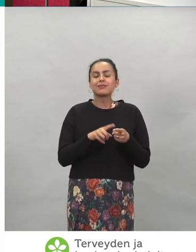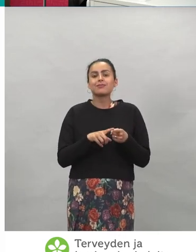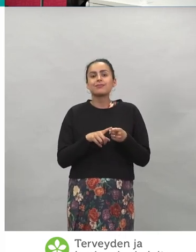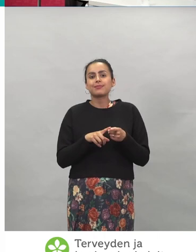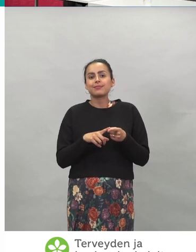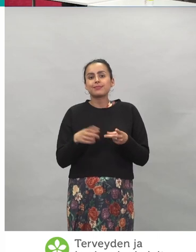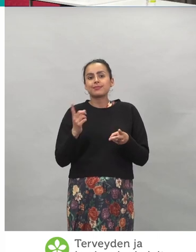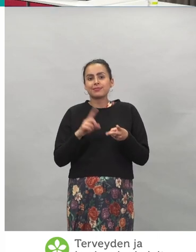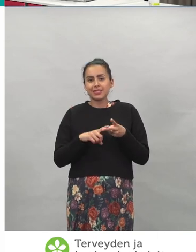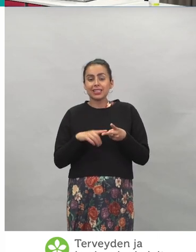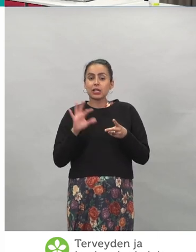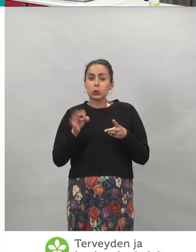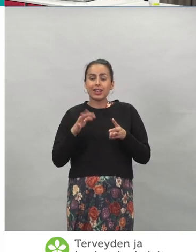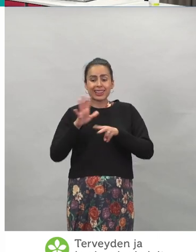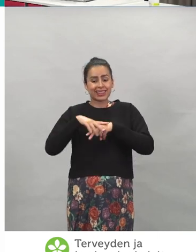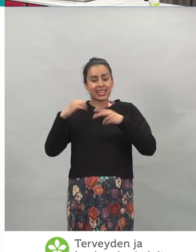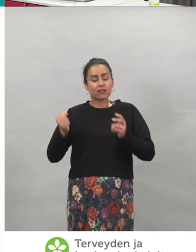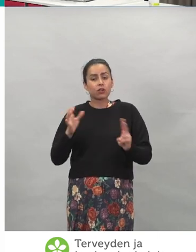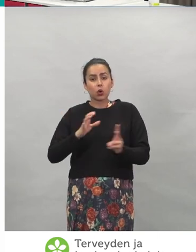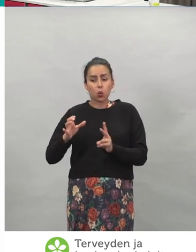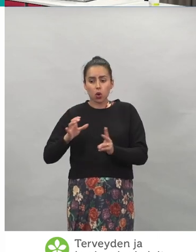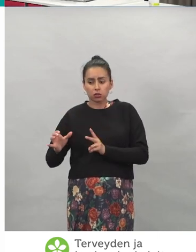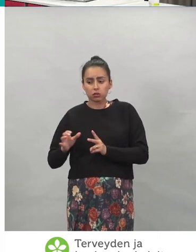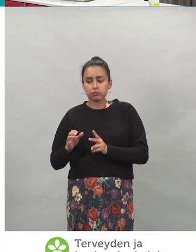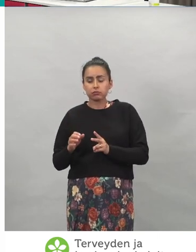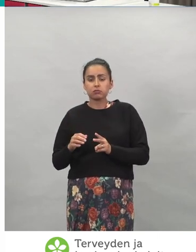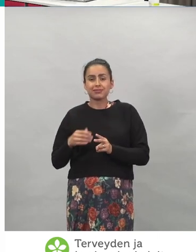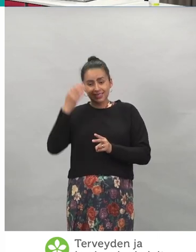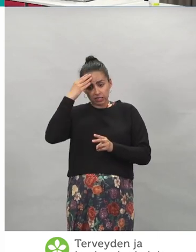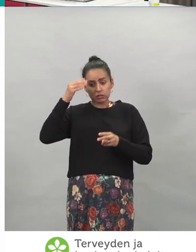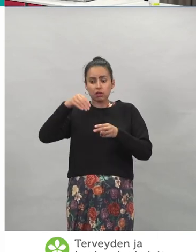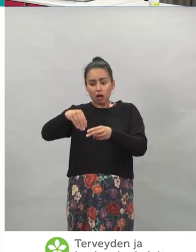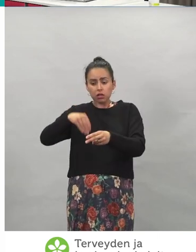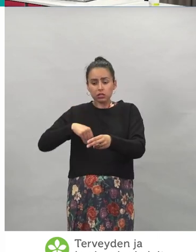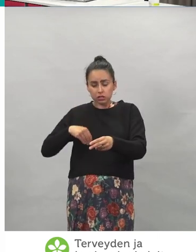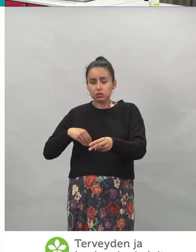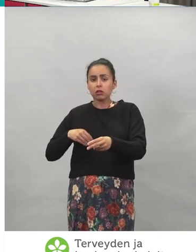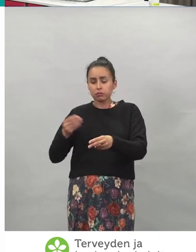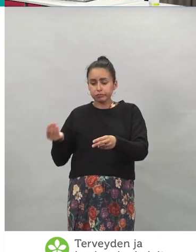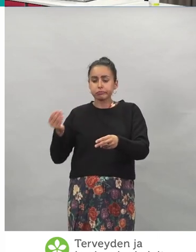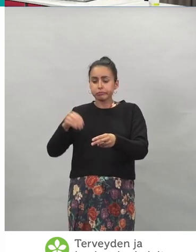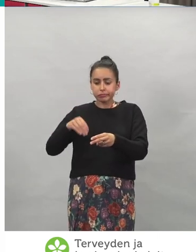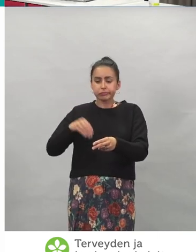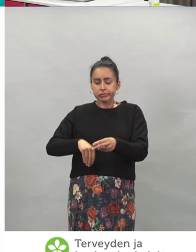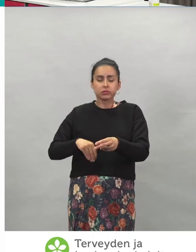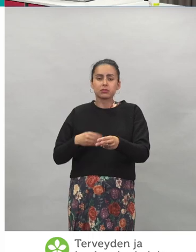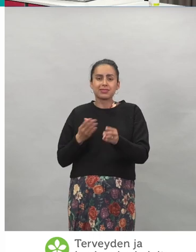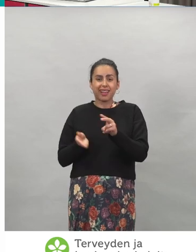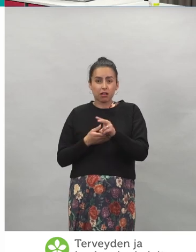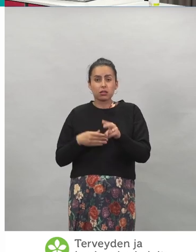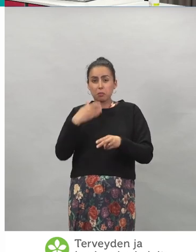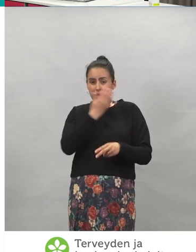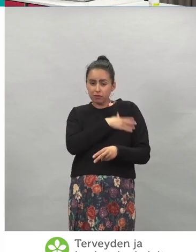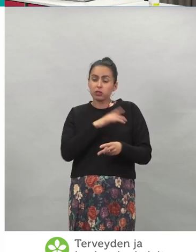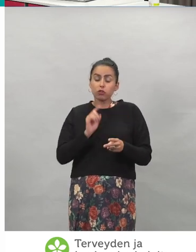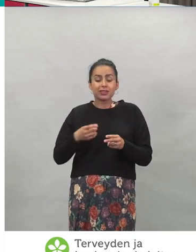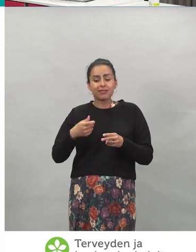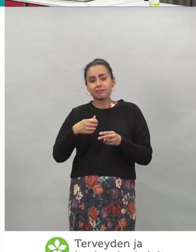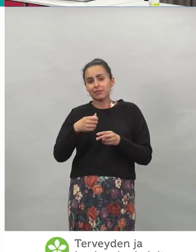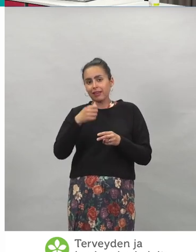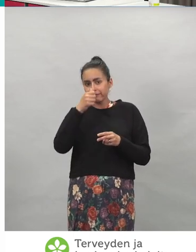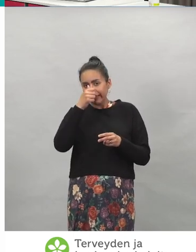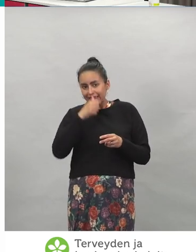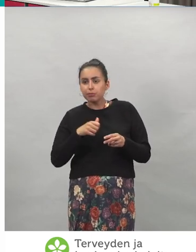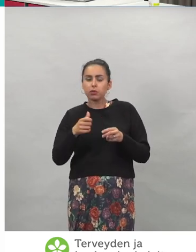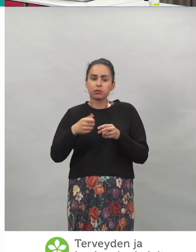sitten, miten terveydenhuolto arkistoi tietoja kantapalveluihin, niin siinä voi olla pientä viivettä.